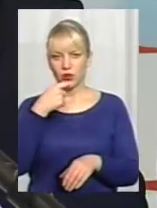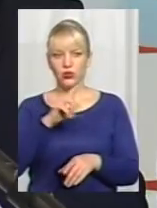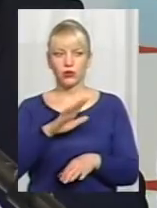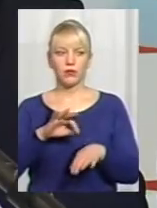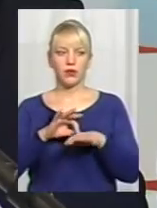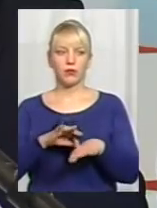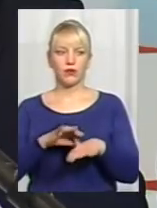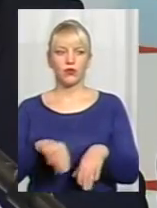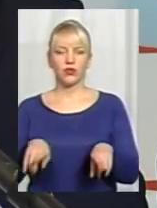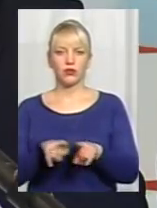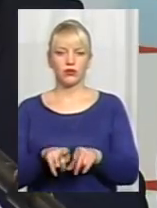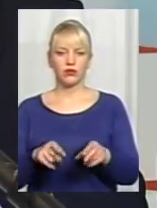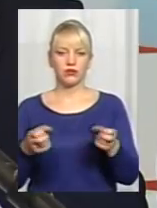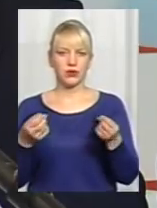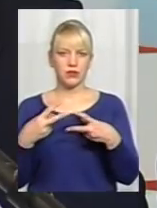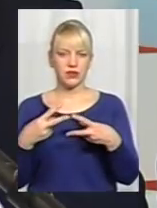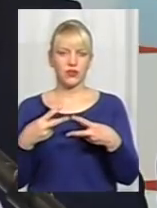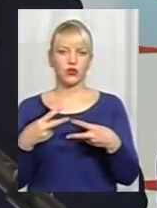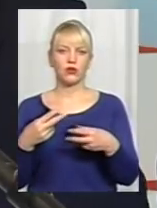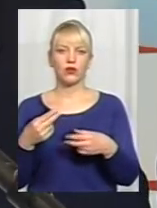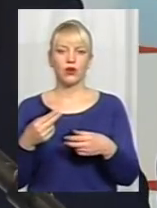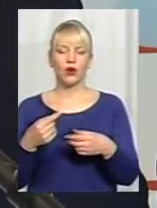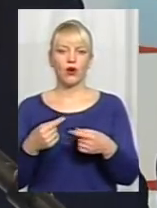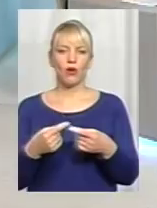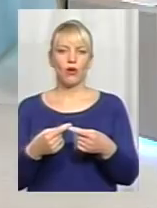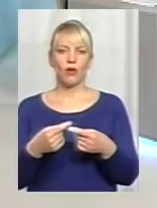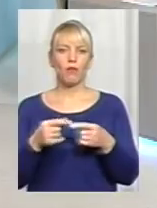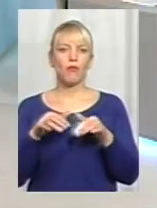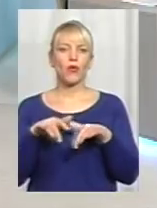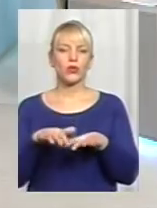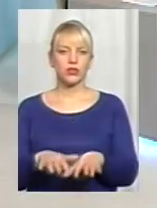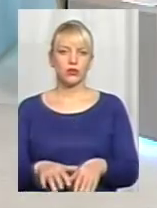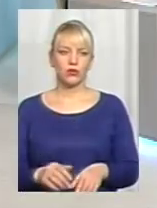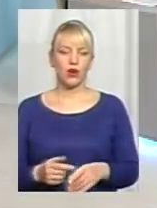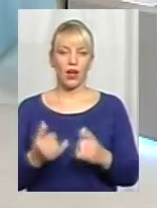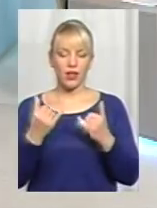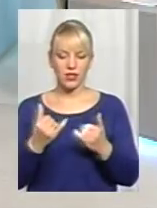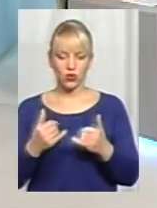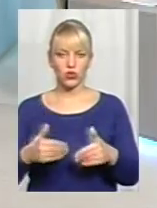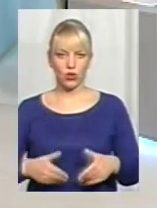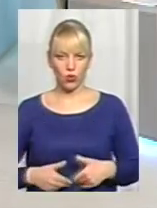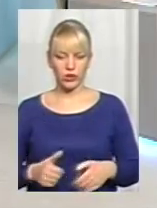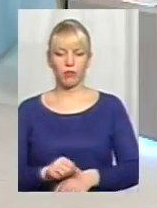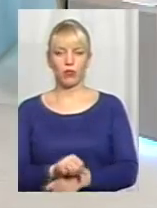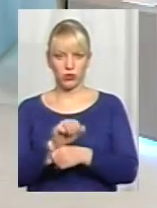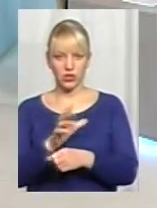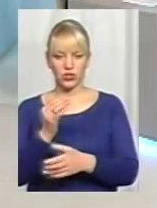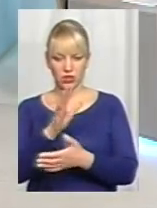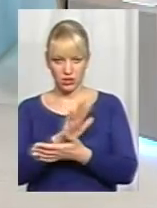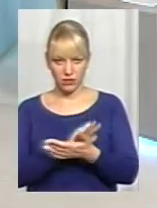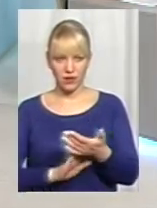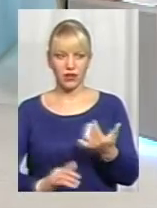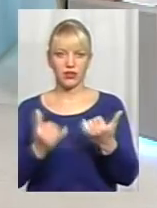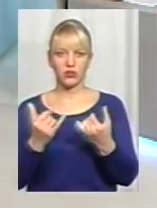скажімо, таку специфічну процедуру. Ване, Олександре, але на сьогодні протест голодний, це іще триває? На сьогоднішній день ще